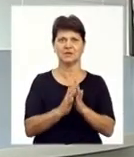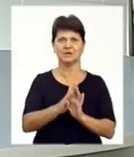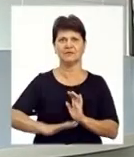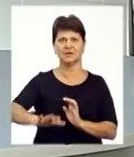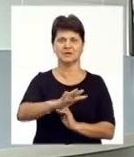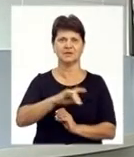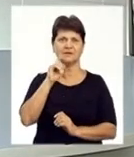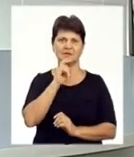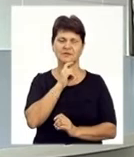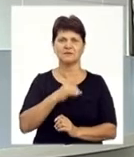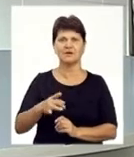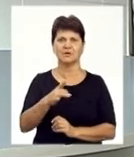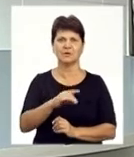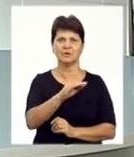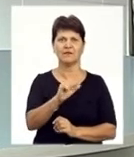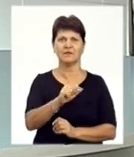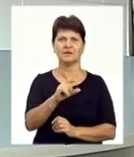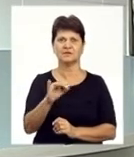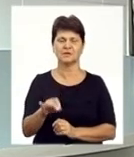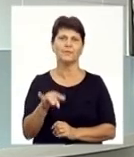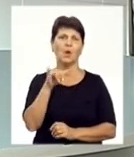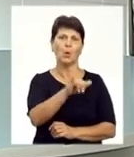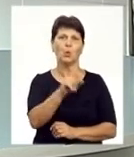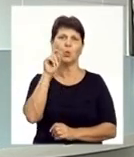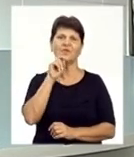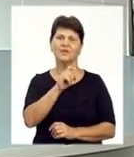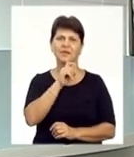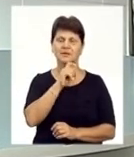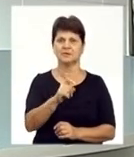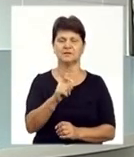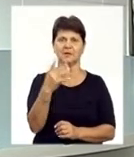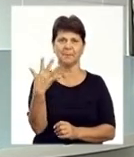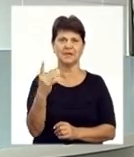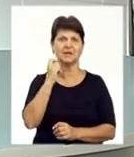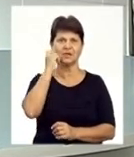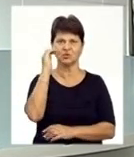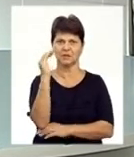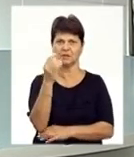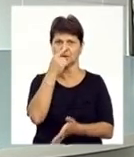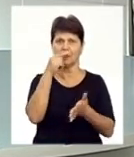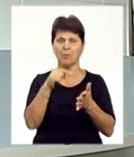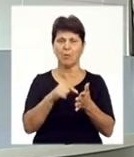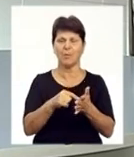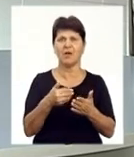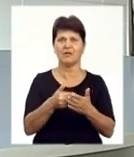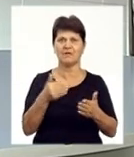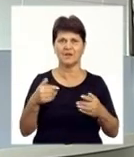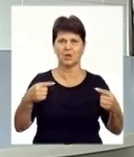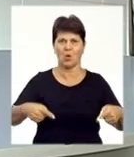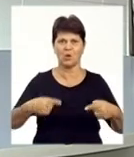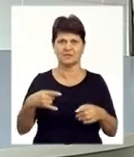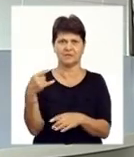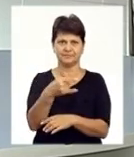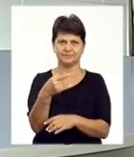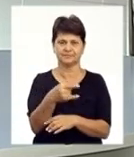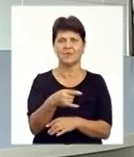У Вінниці п'ятирічна дитина потрапила під колеса легковика. Автопригода сталася 13 серпня в одному з приватних секторів